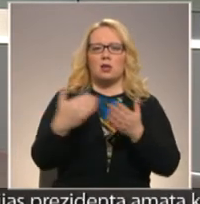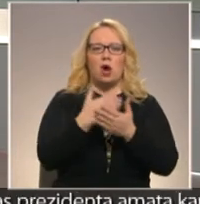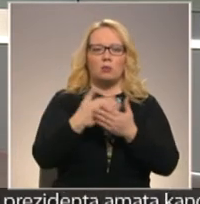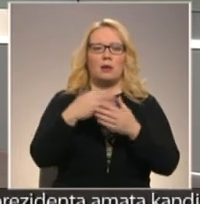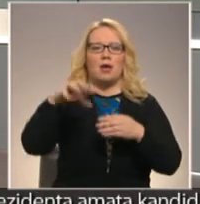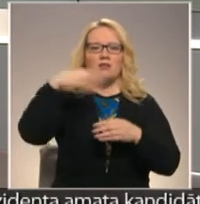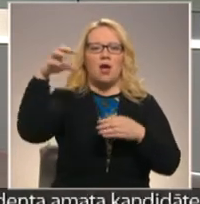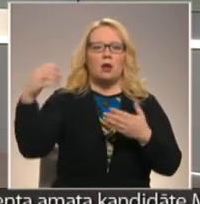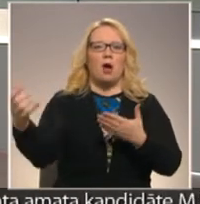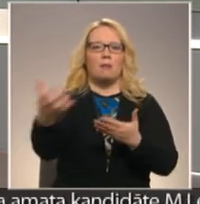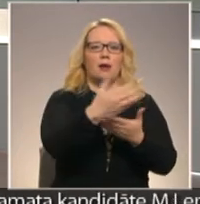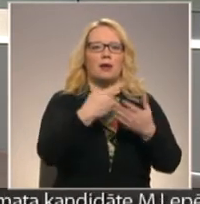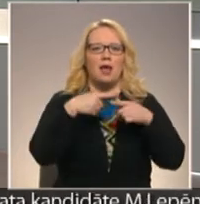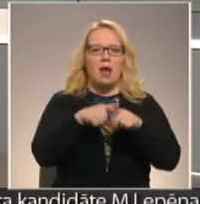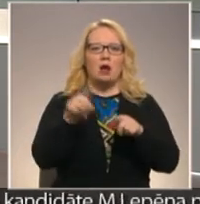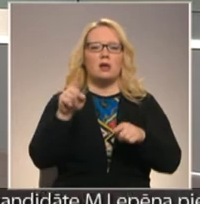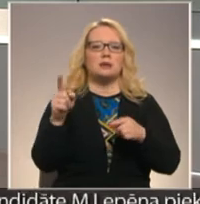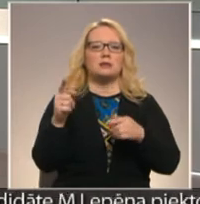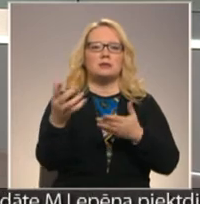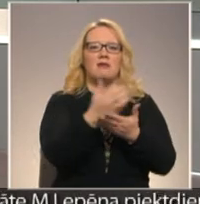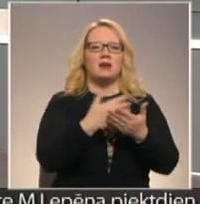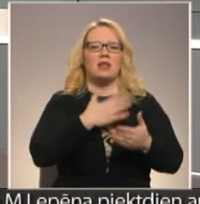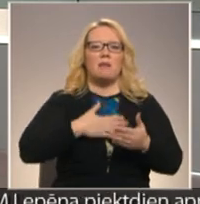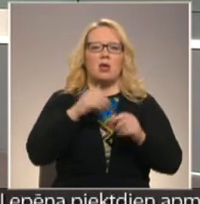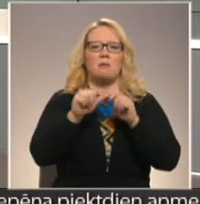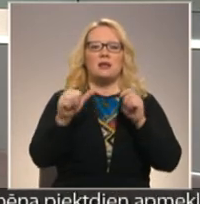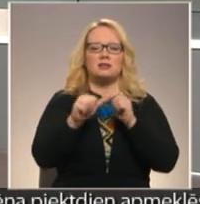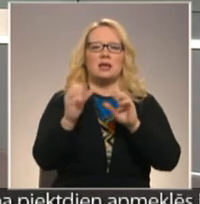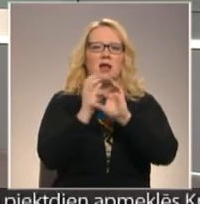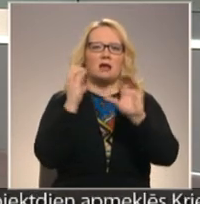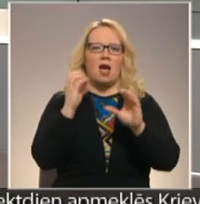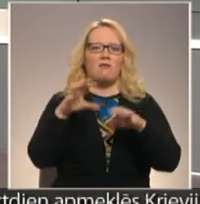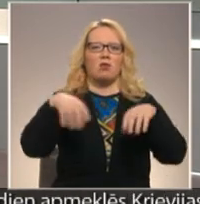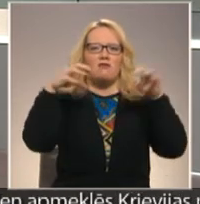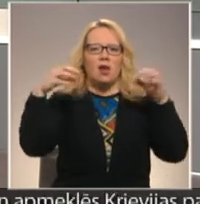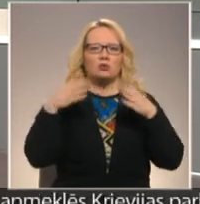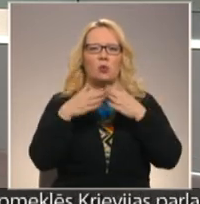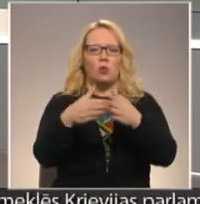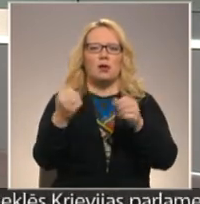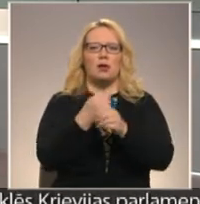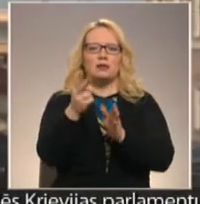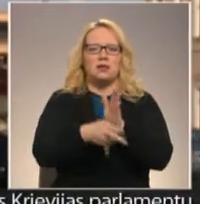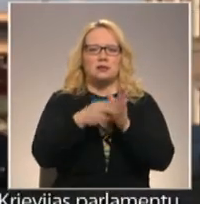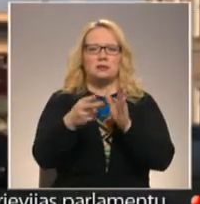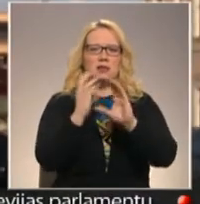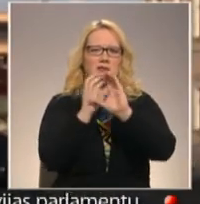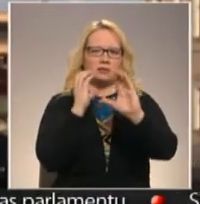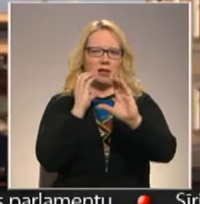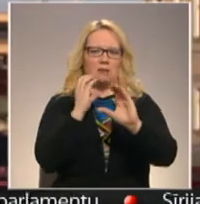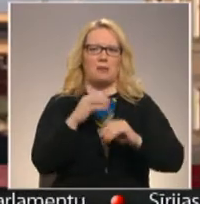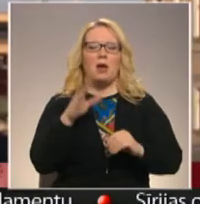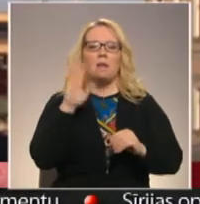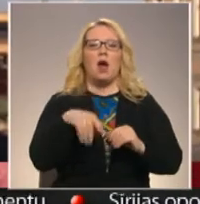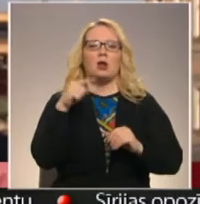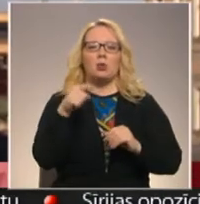savāks nepatīkumos benzīna kravu tvaikus gan no kuģiem, gan dzelstei cistanām, skaidrot devās ganda pūrnieca. Par